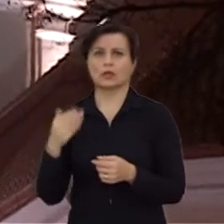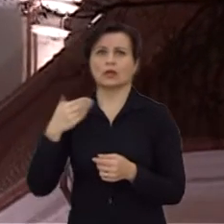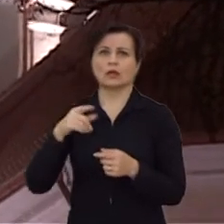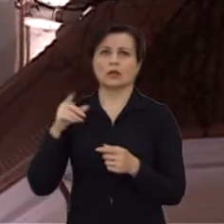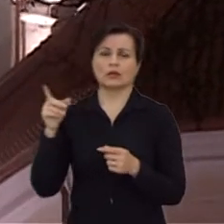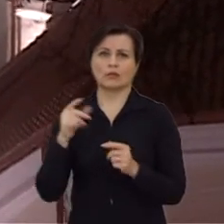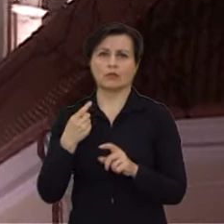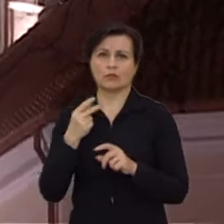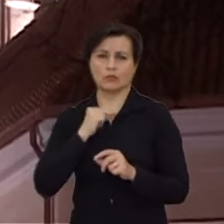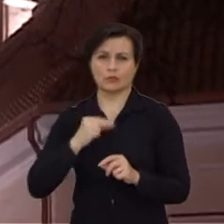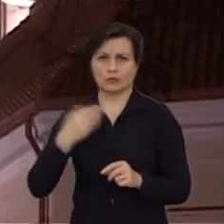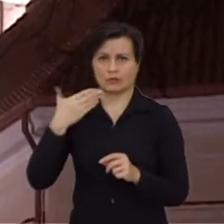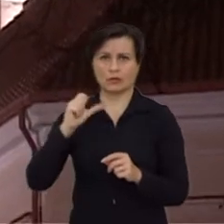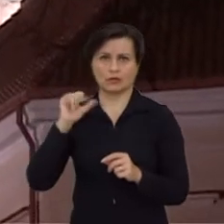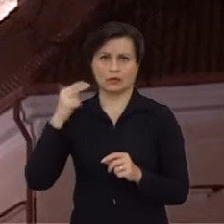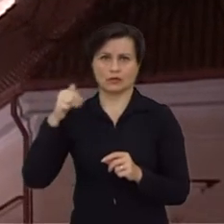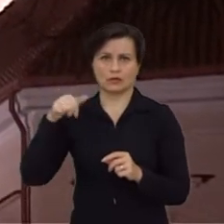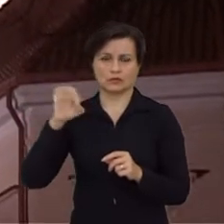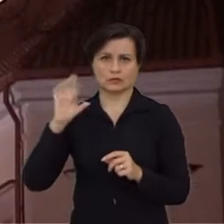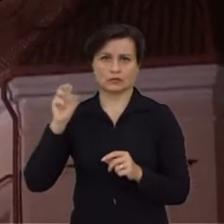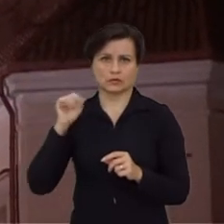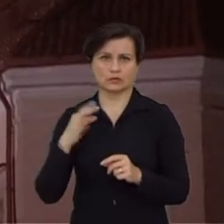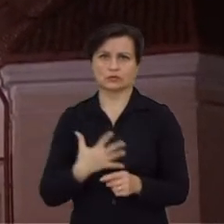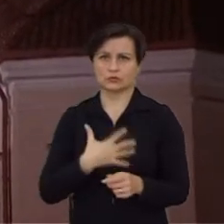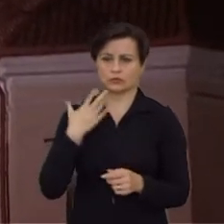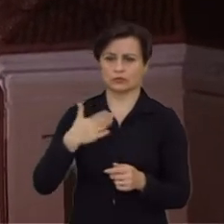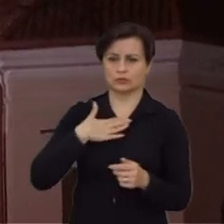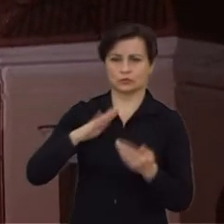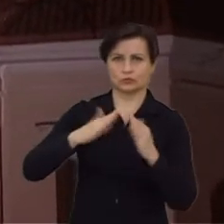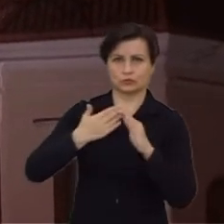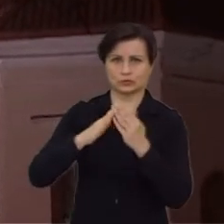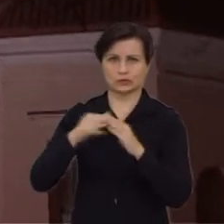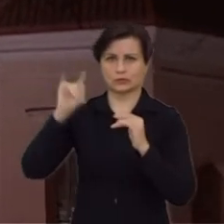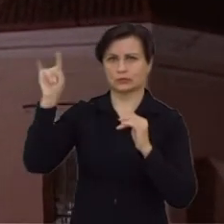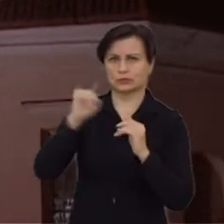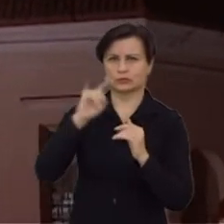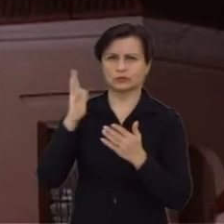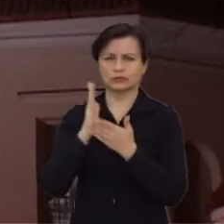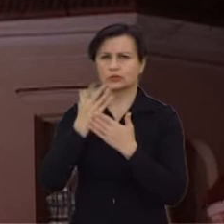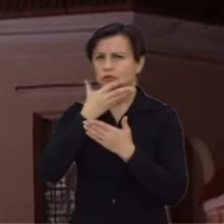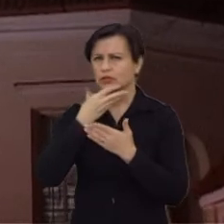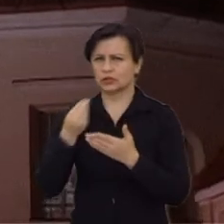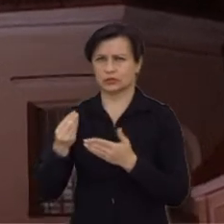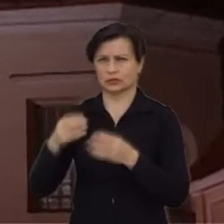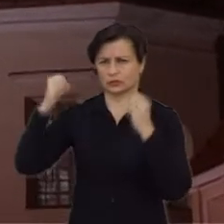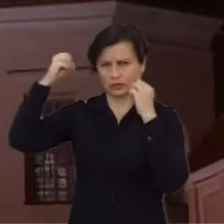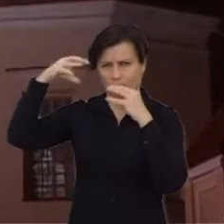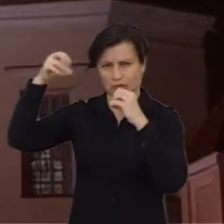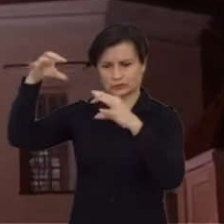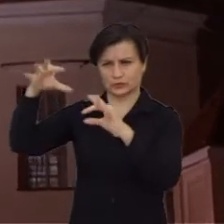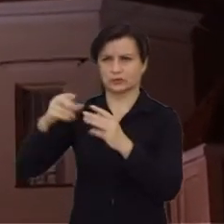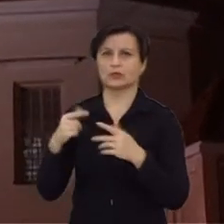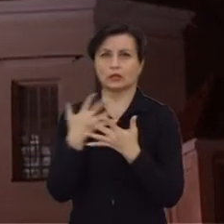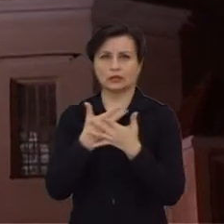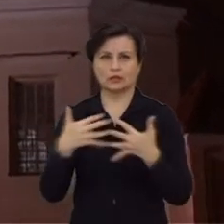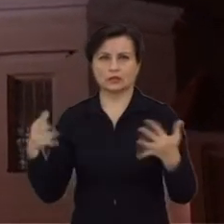parapijų kunigas Arvidas Malinauskas džiaugiasi, kad mūsų mieste esanti išskirtinės architektūros bažnyčia yra labai gražiai apšviesta.